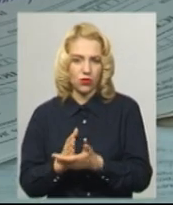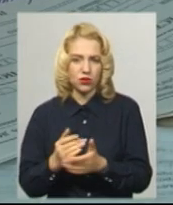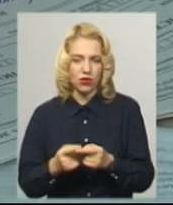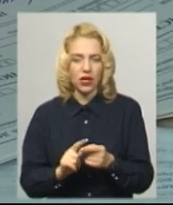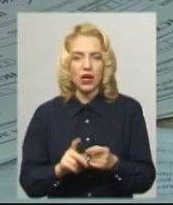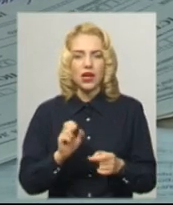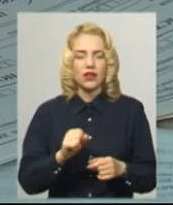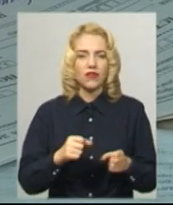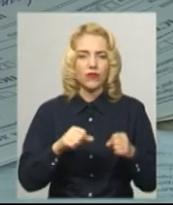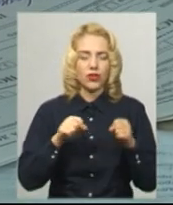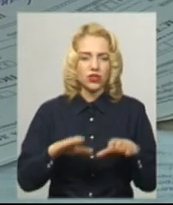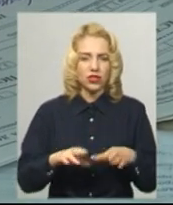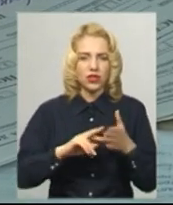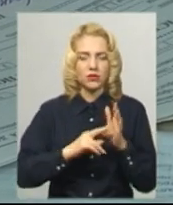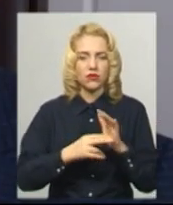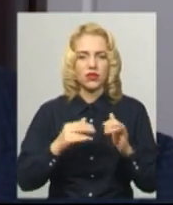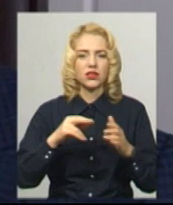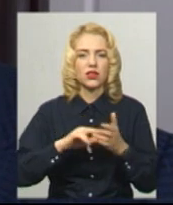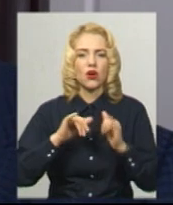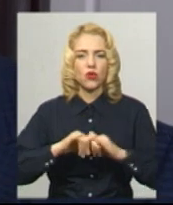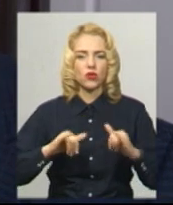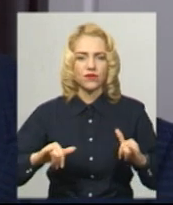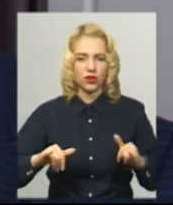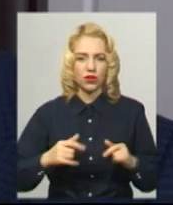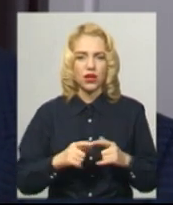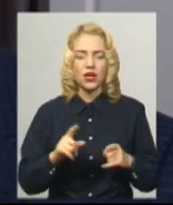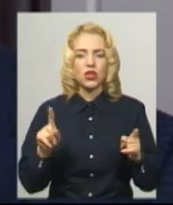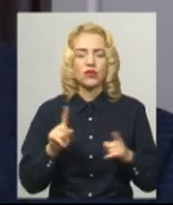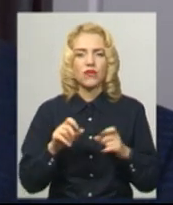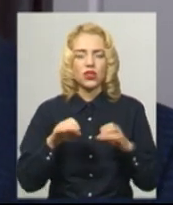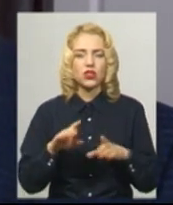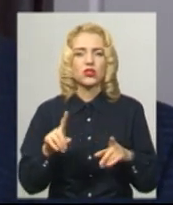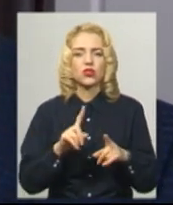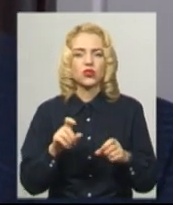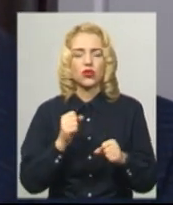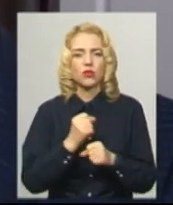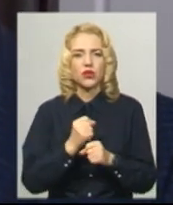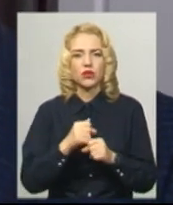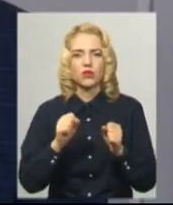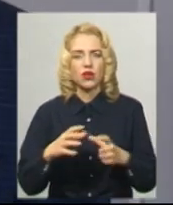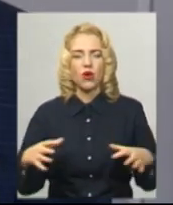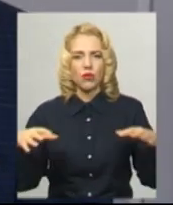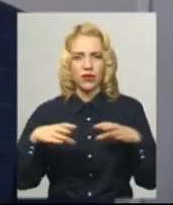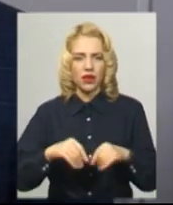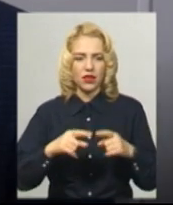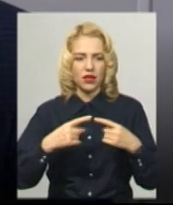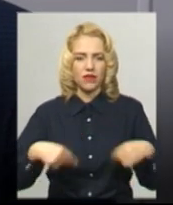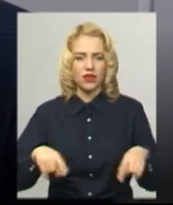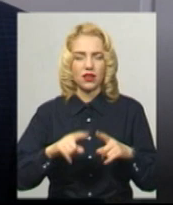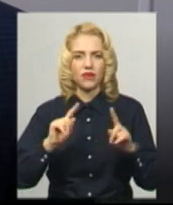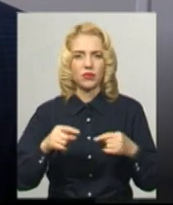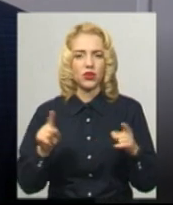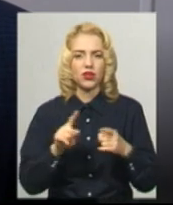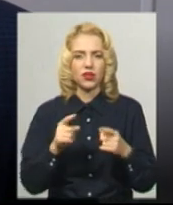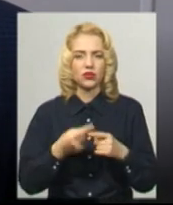Цуглевич, вирішили спланувати план розвитку. Ми вирішили, що робити, можливо, об'єднані відділення. Вимоги які до